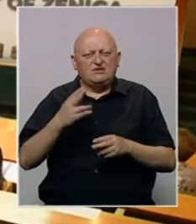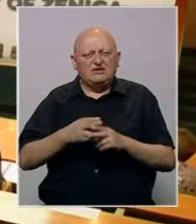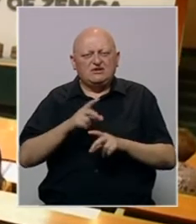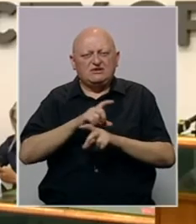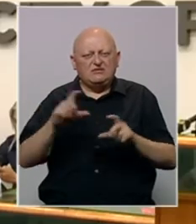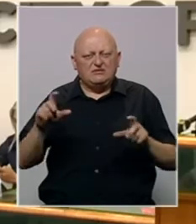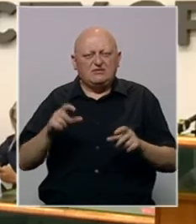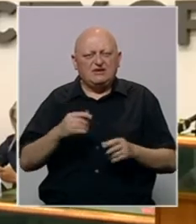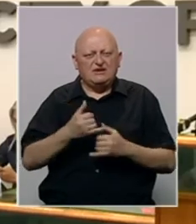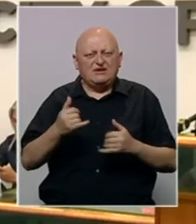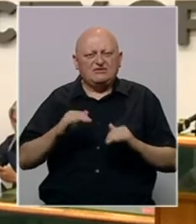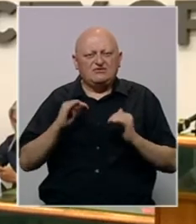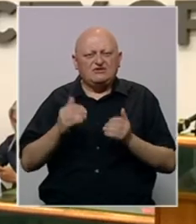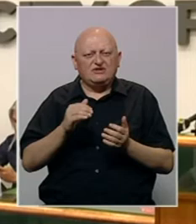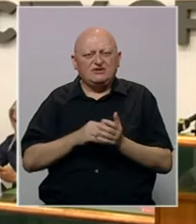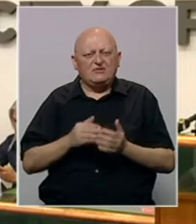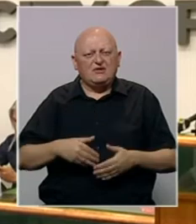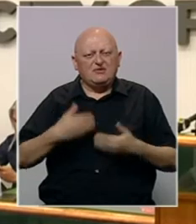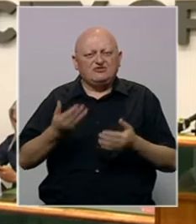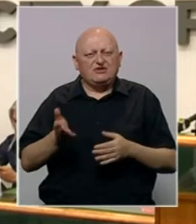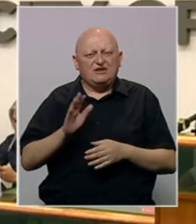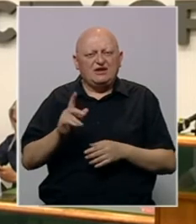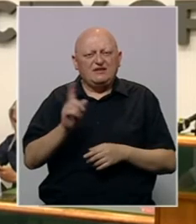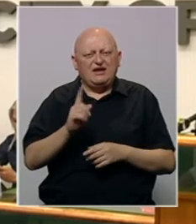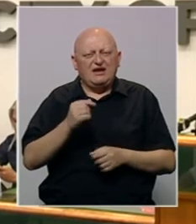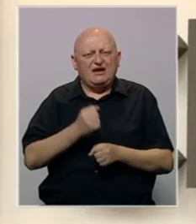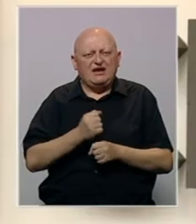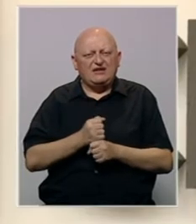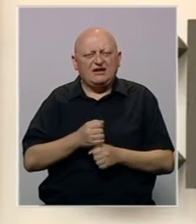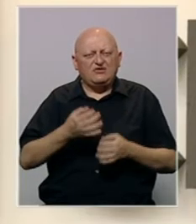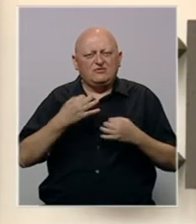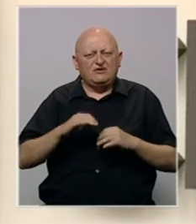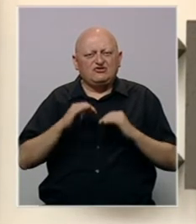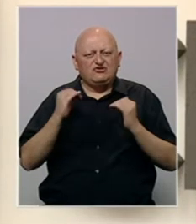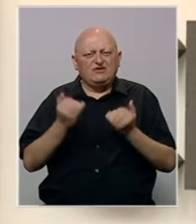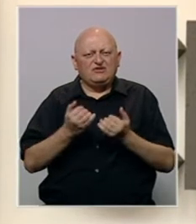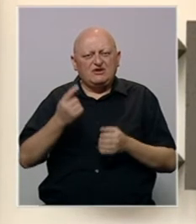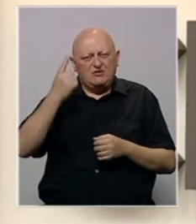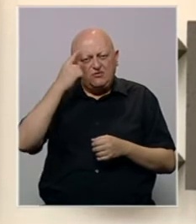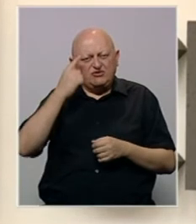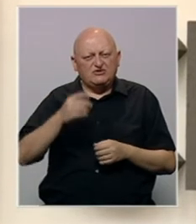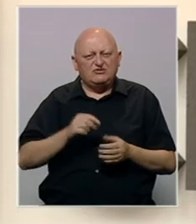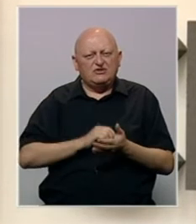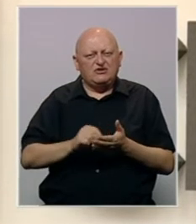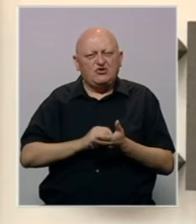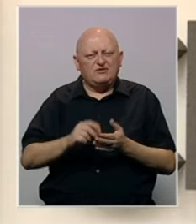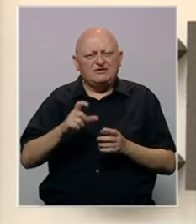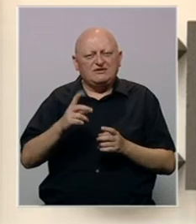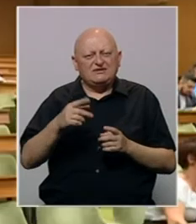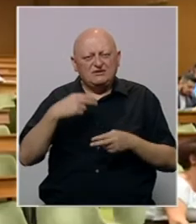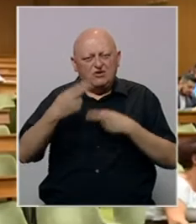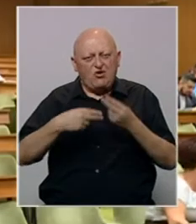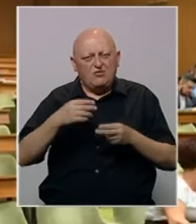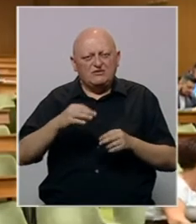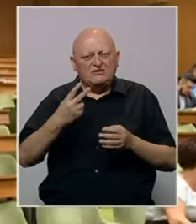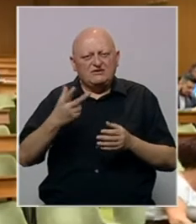komisija za izbor i imenovanje gradskog vijeća trebala predložiti kandidata a ne radno predsjedništvo vijeća. Podsjetili su i na dopis CIK